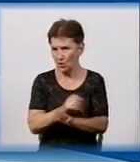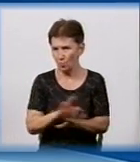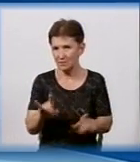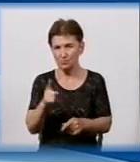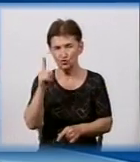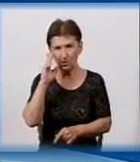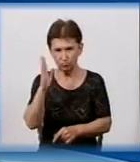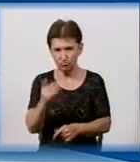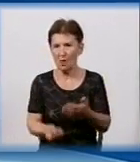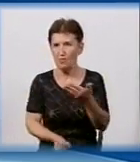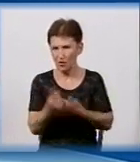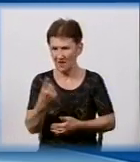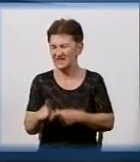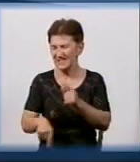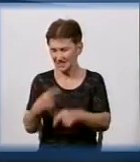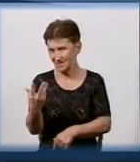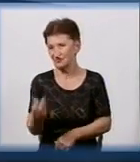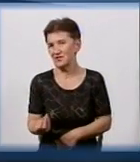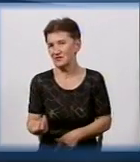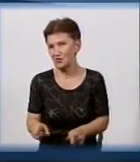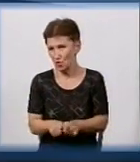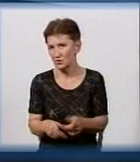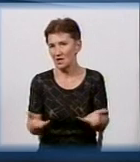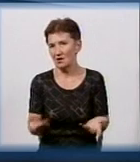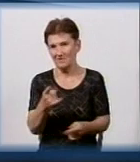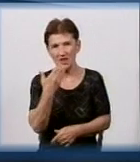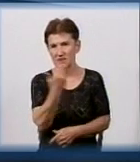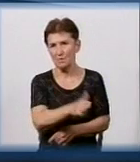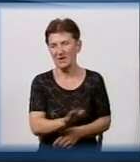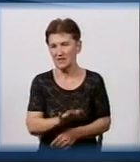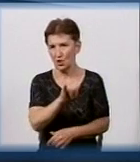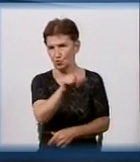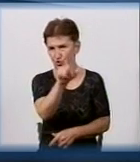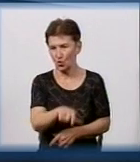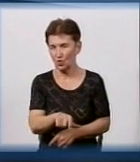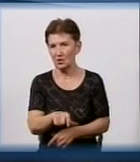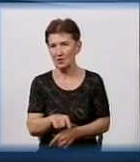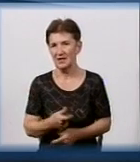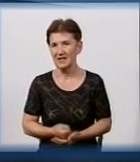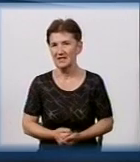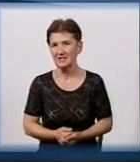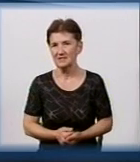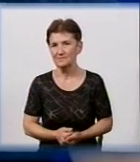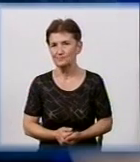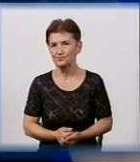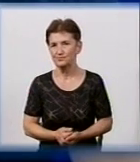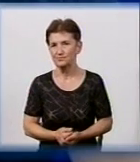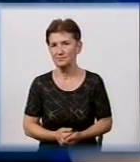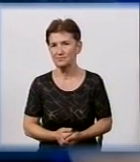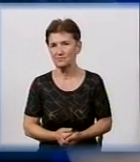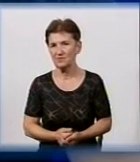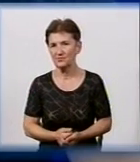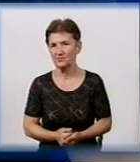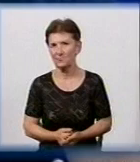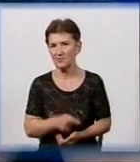наступного дня і тому не бачив сенсу? Чи не питали ви у цієї людини? Чому він власноручно замалював її? Власник